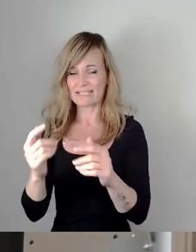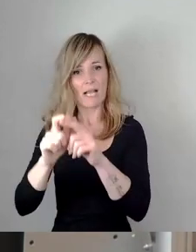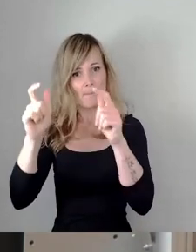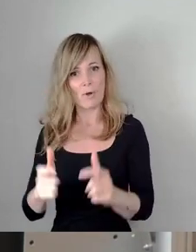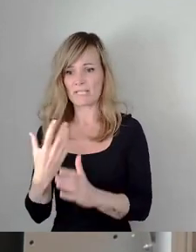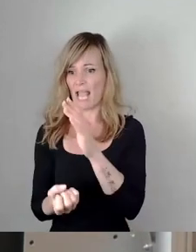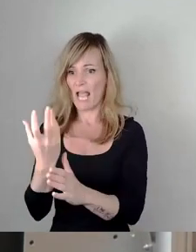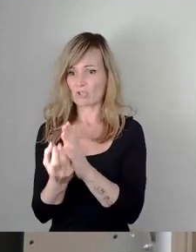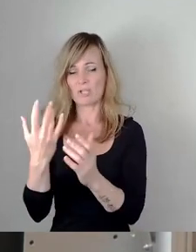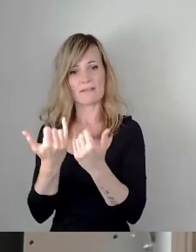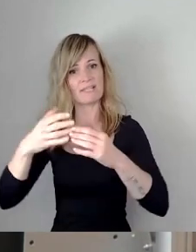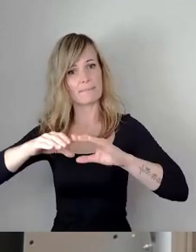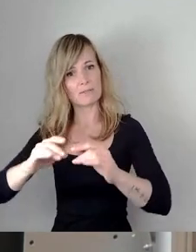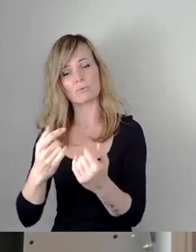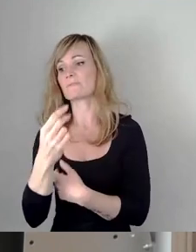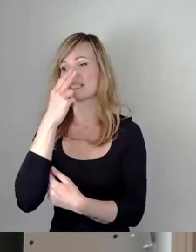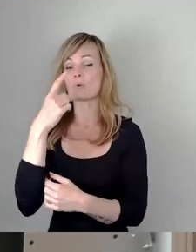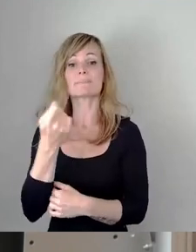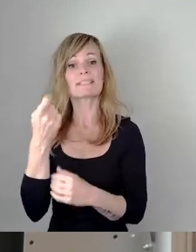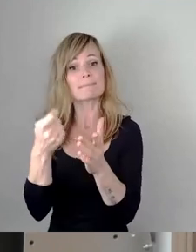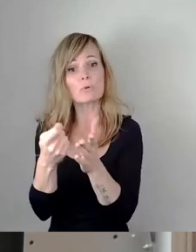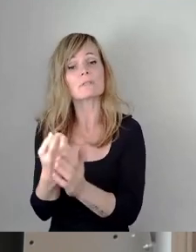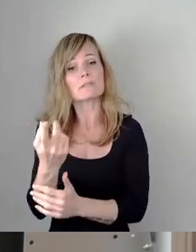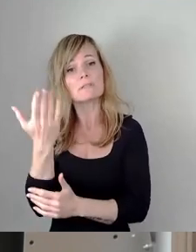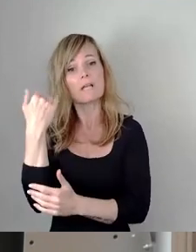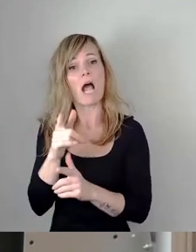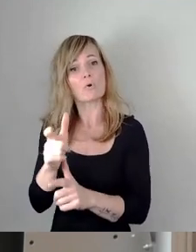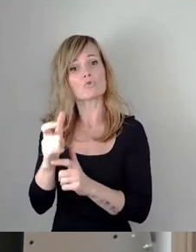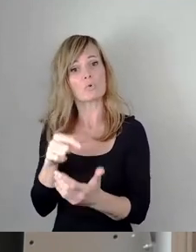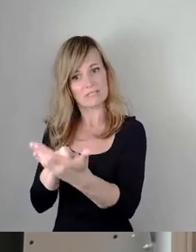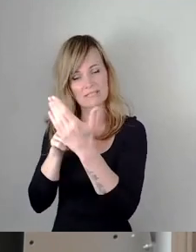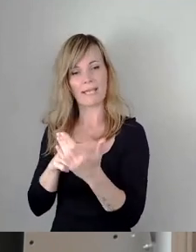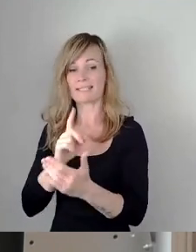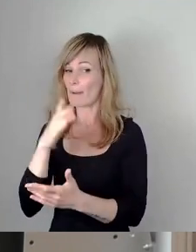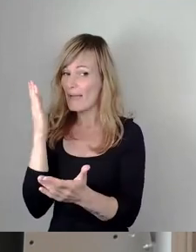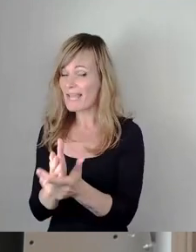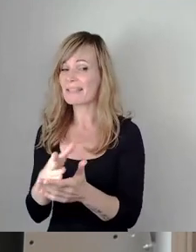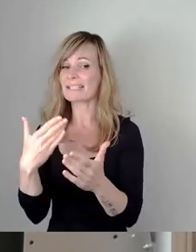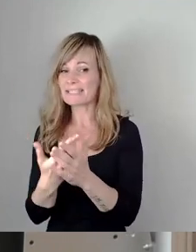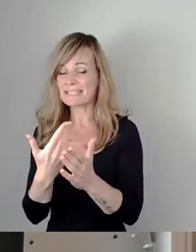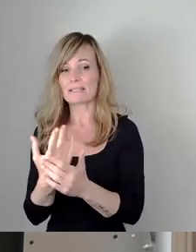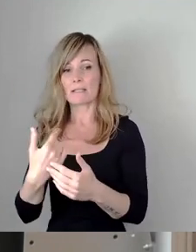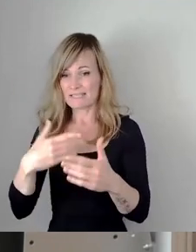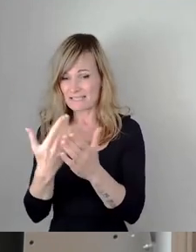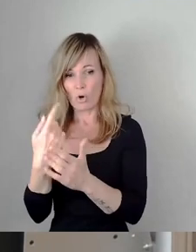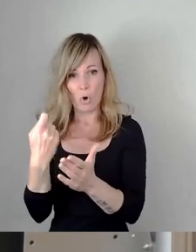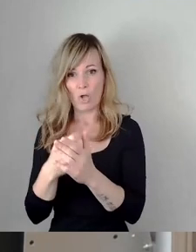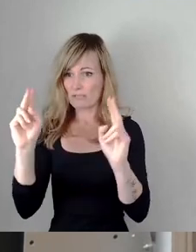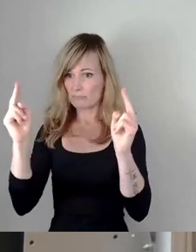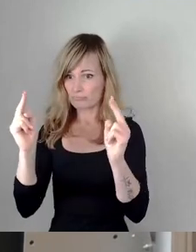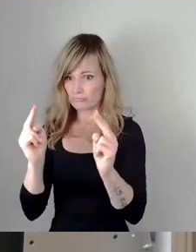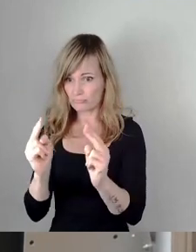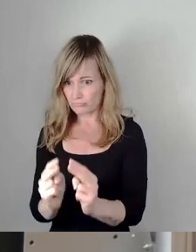wie sind die Betriebskosten? Und auch da hat man uns im Ausschuss dargestellt, dass am Ende diese sinken, wenn man das einordnet. Und das ist